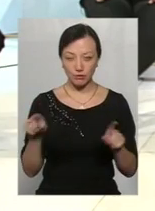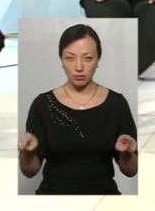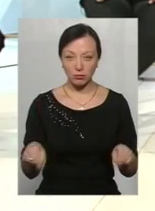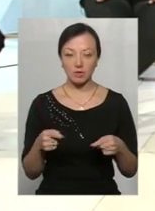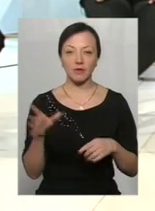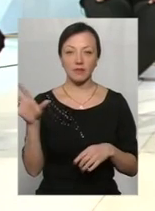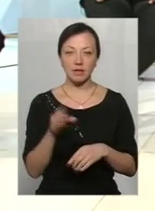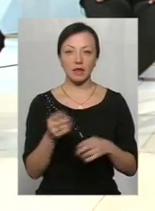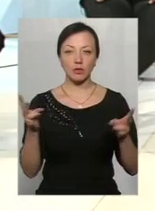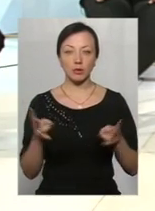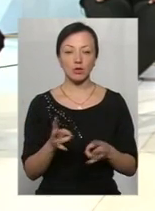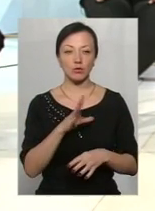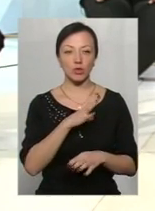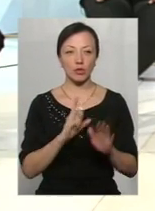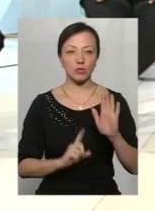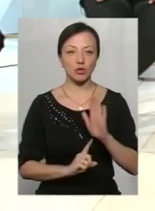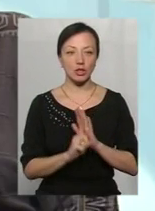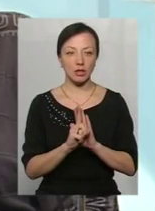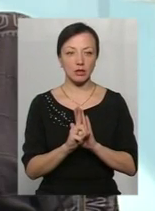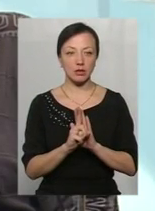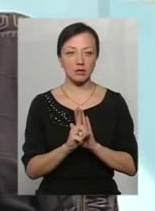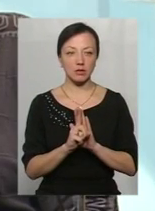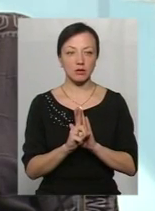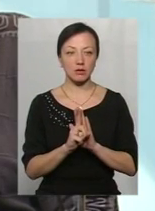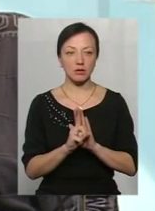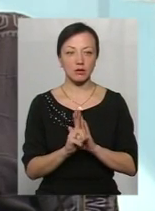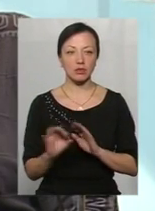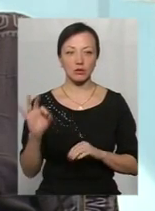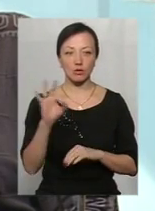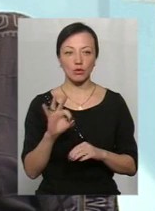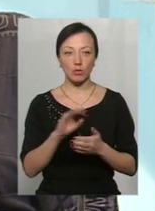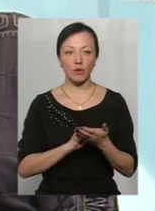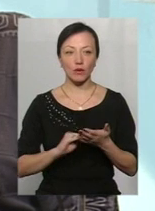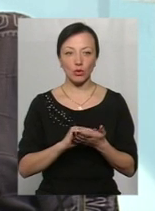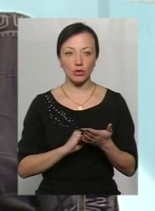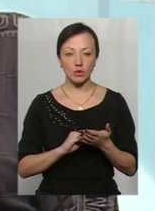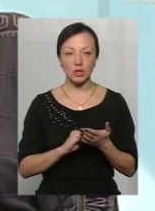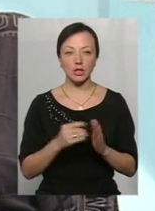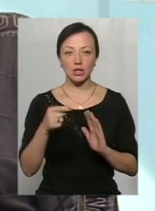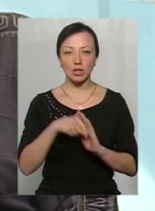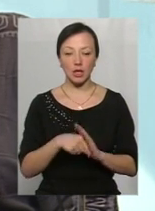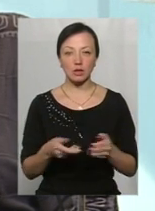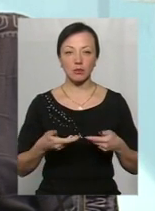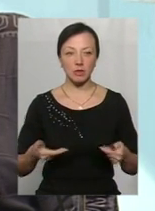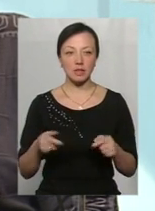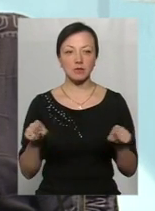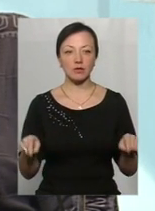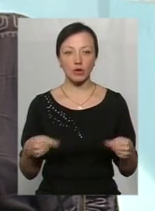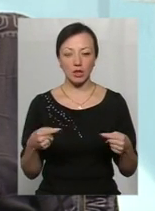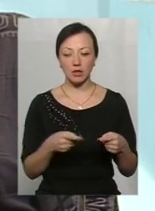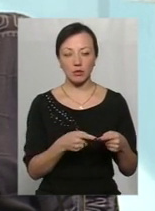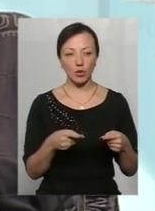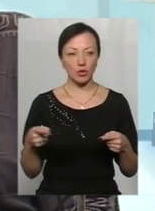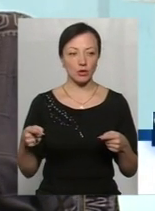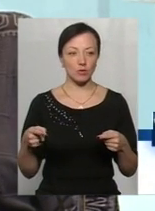необхідно було починати з нуля, я повторюся. Ми створили на протязі